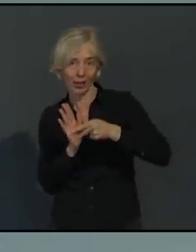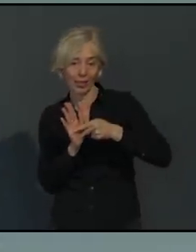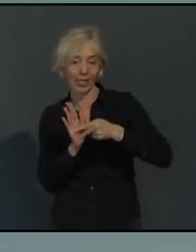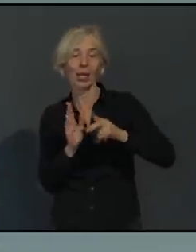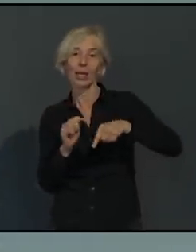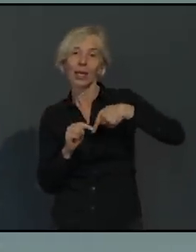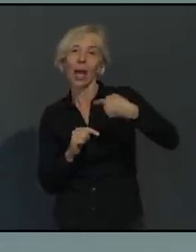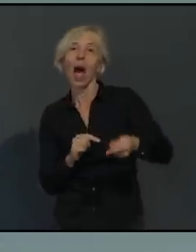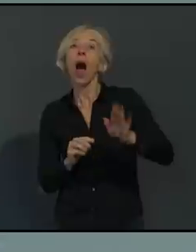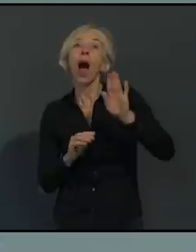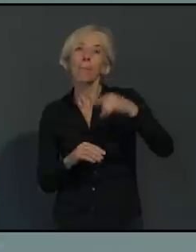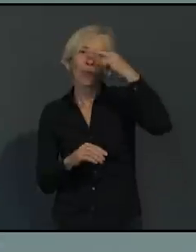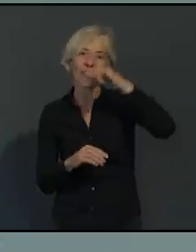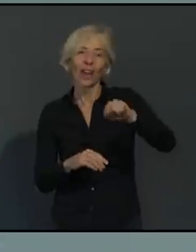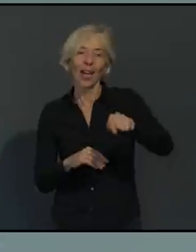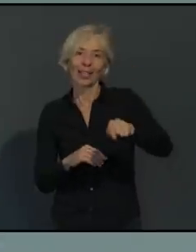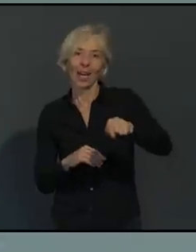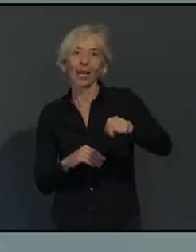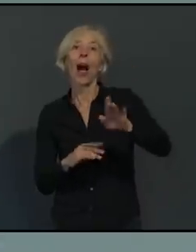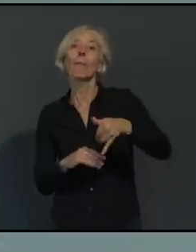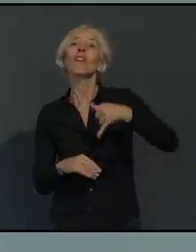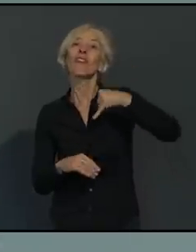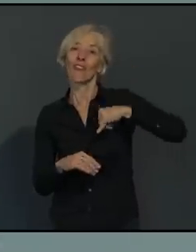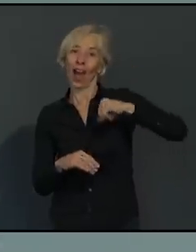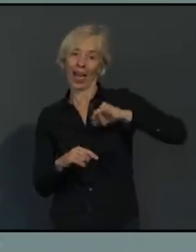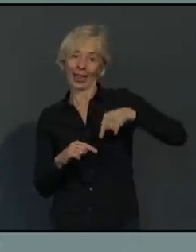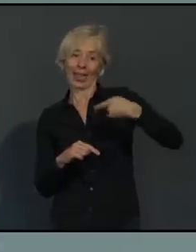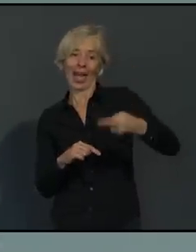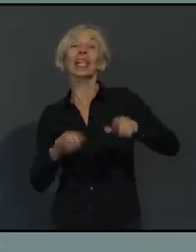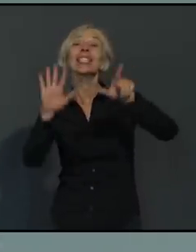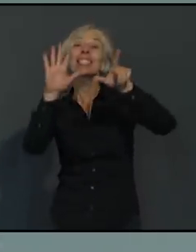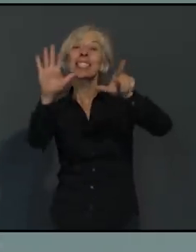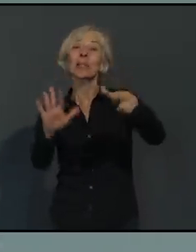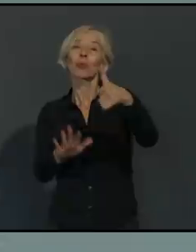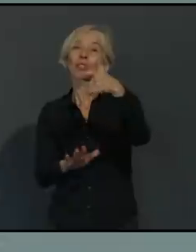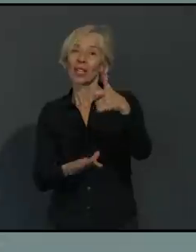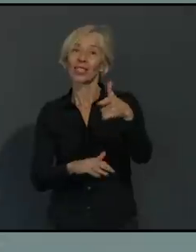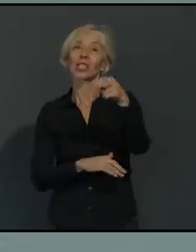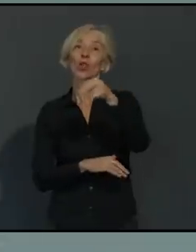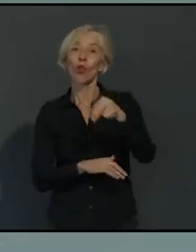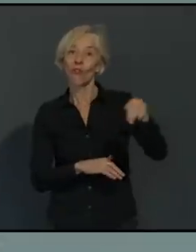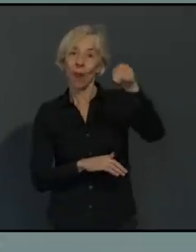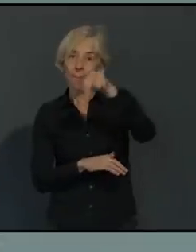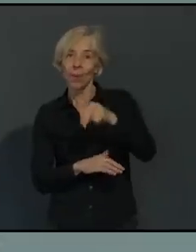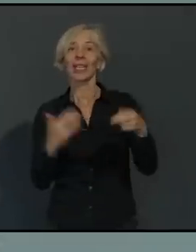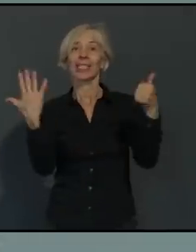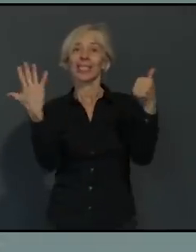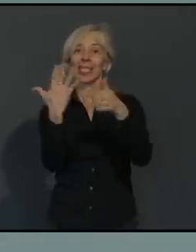Allgemeinverfügung geregelt werden, ab Freitag, kommenden Freitag, den 27.11. ab 18 Uhr.